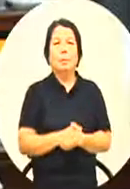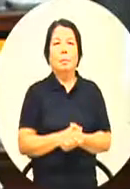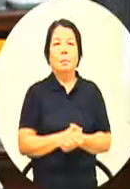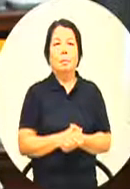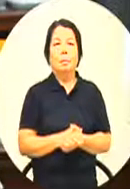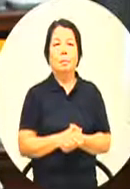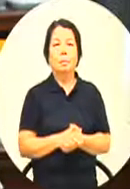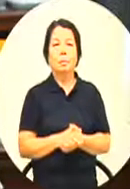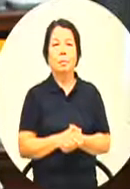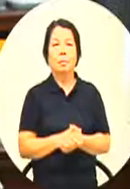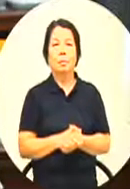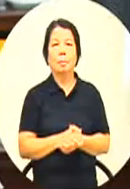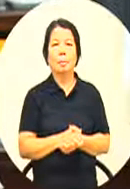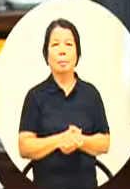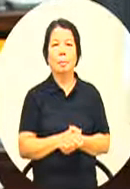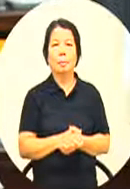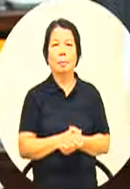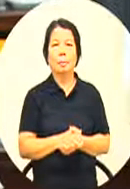因为你